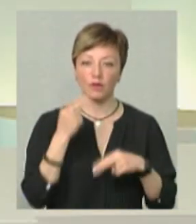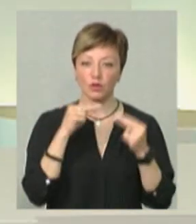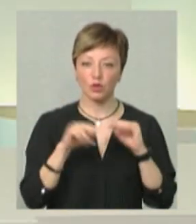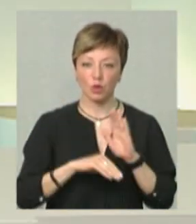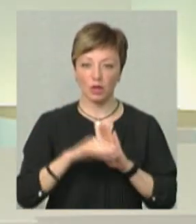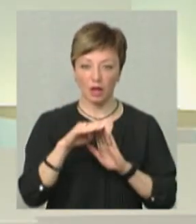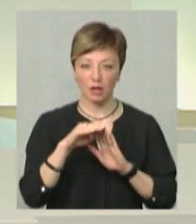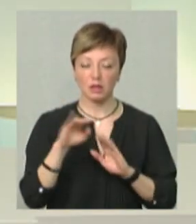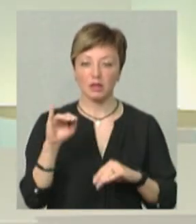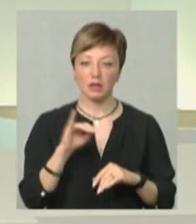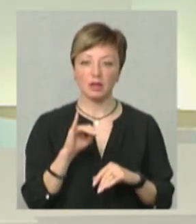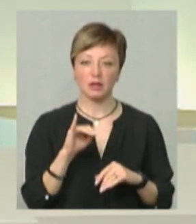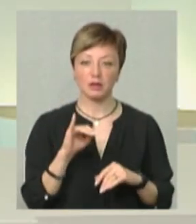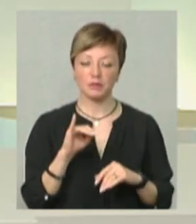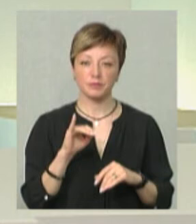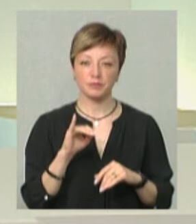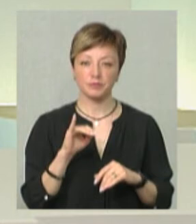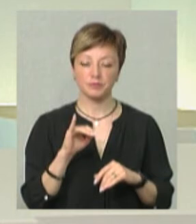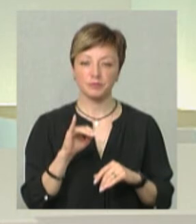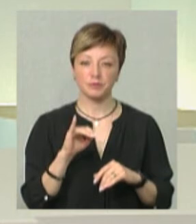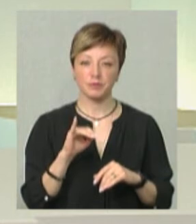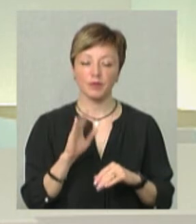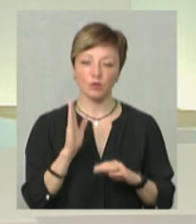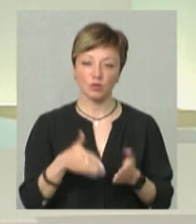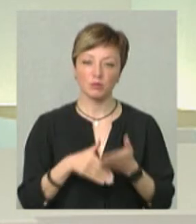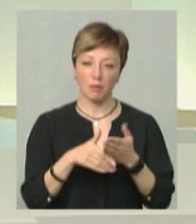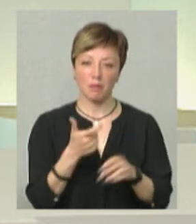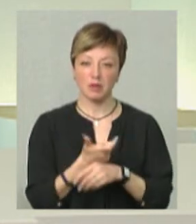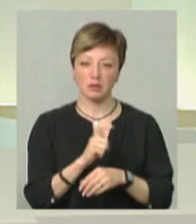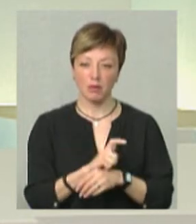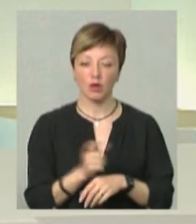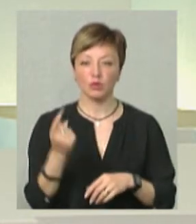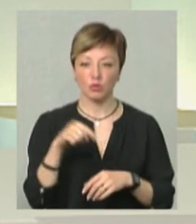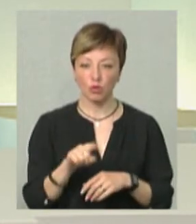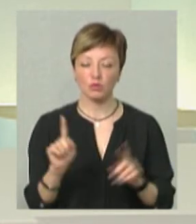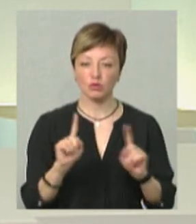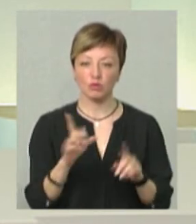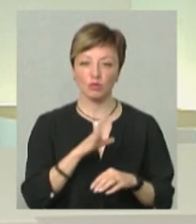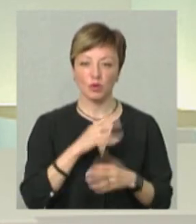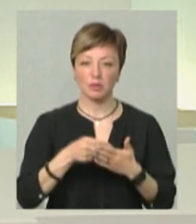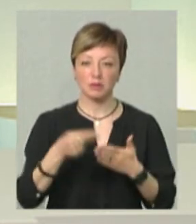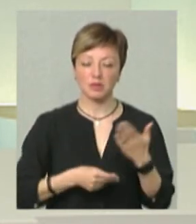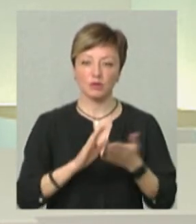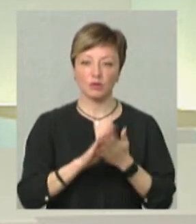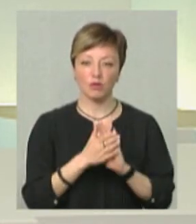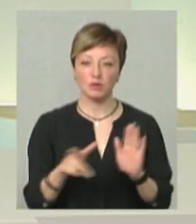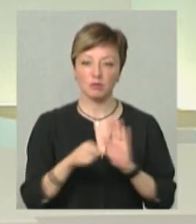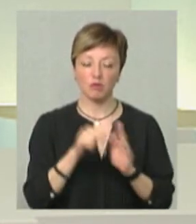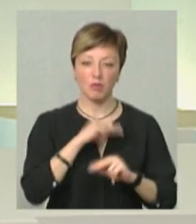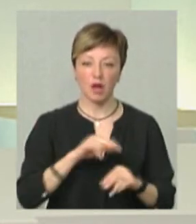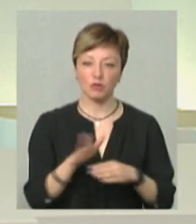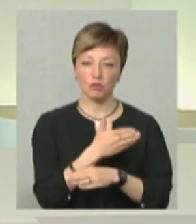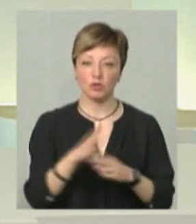вдосконалення. І, власне кажучи, я буду сприяти максимально тому, щоб були підписані договори про